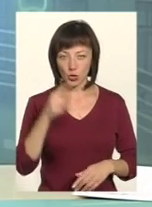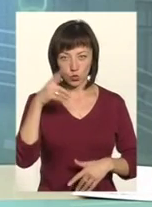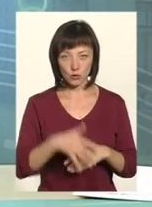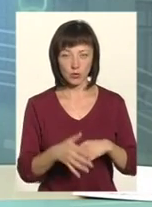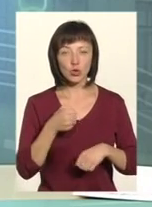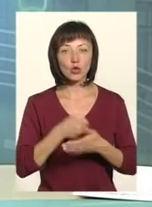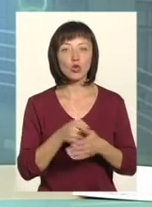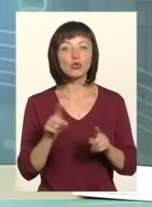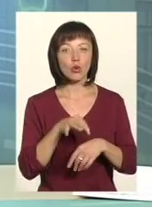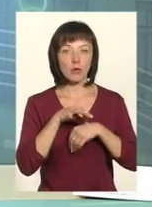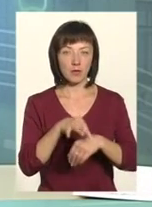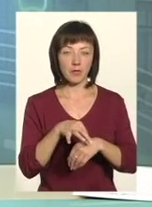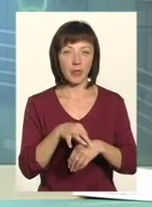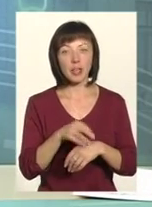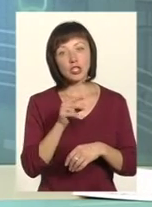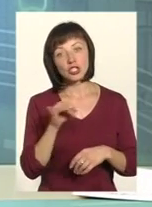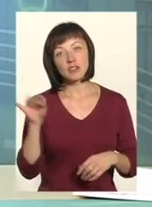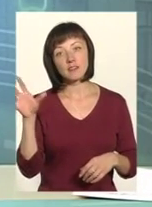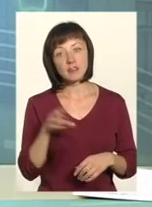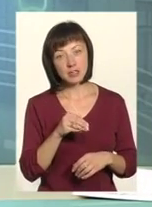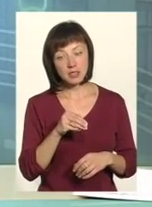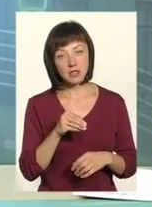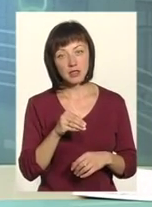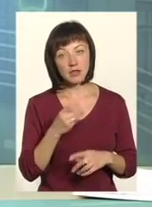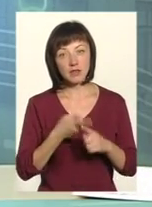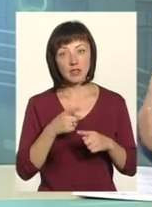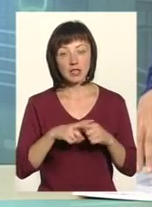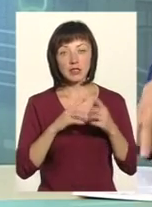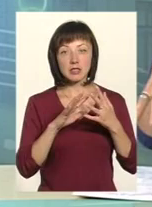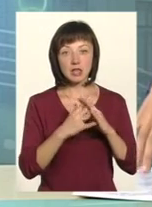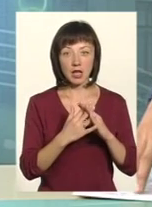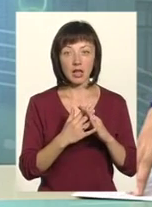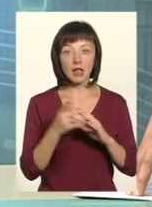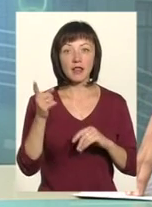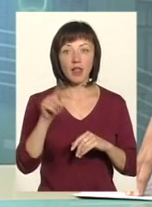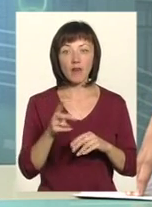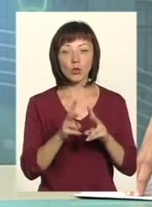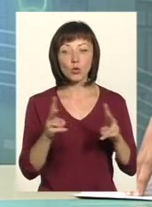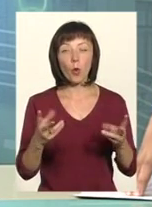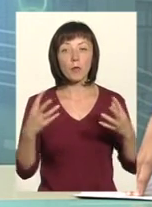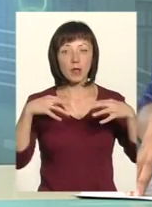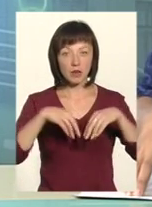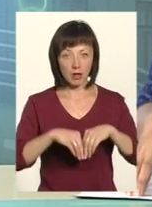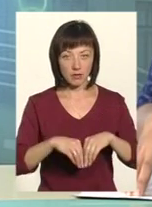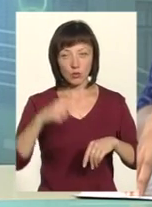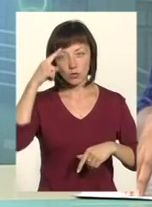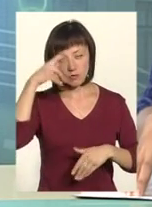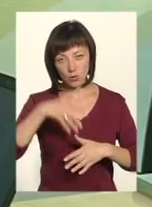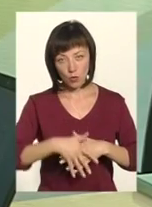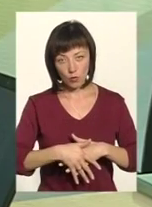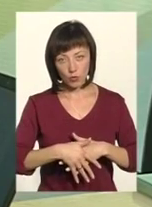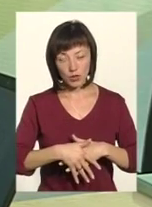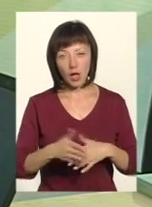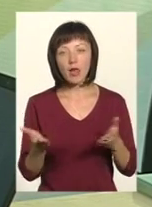до чого ми йдемо? Чи всі в тих селах, навіть ті, які об'єдналися, усвідомлюють,